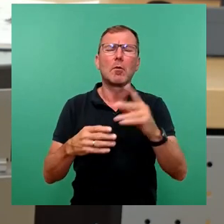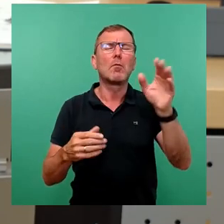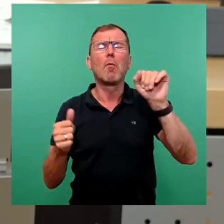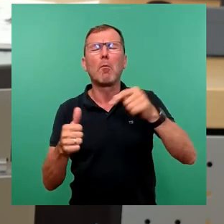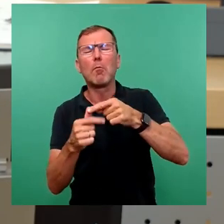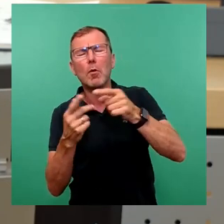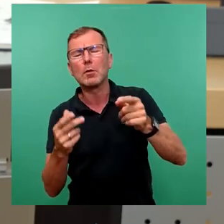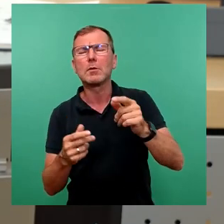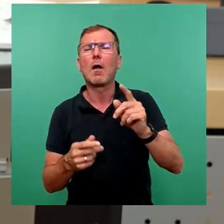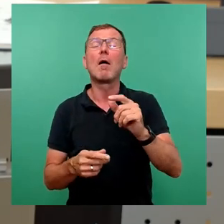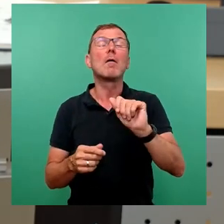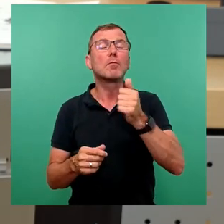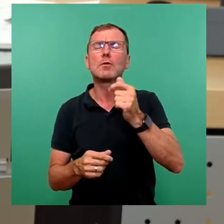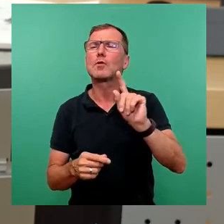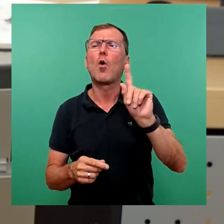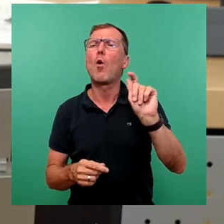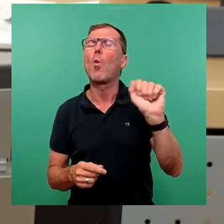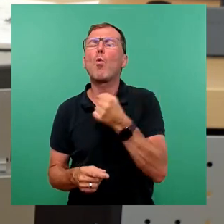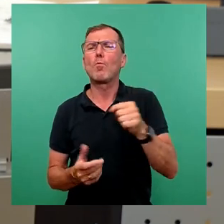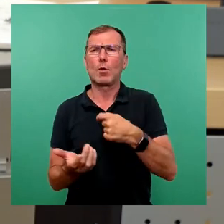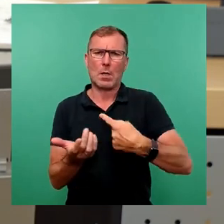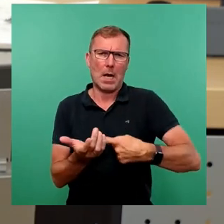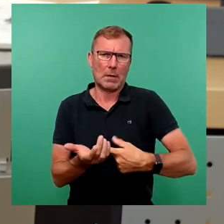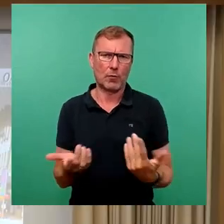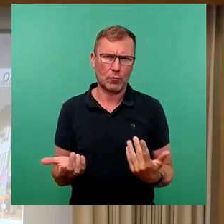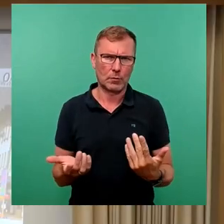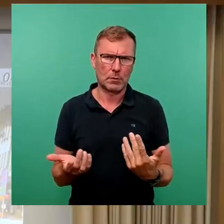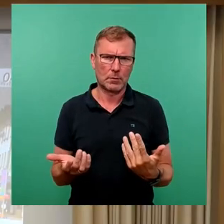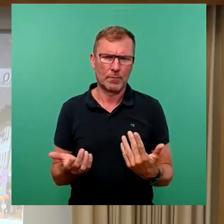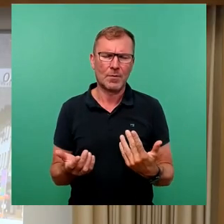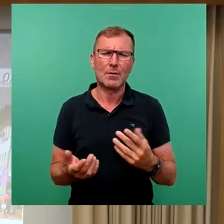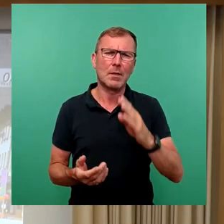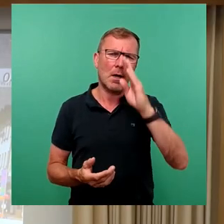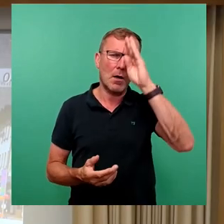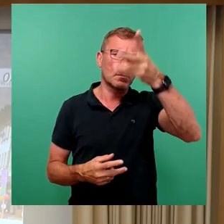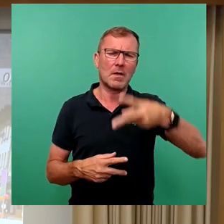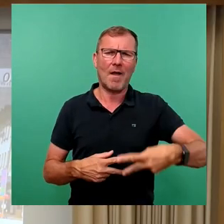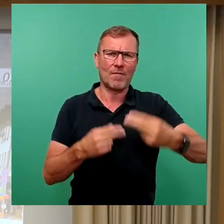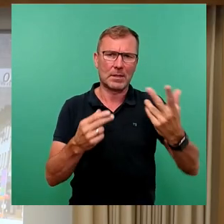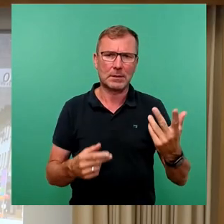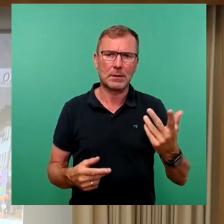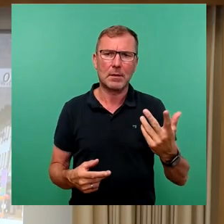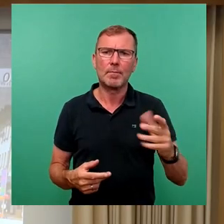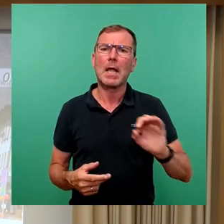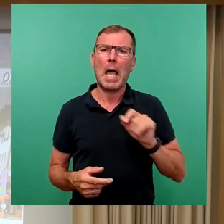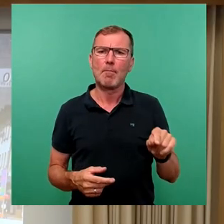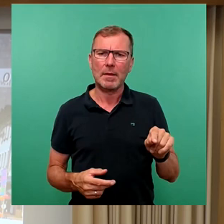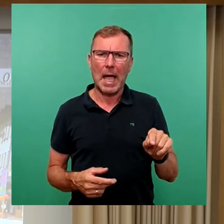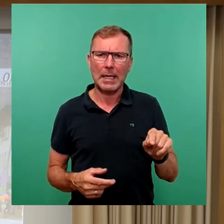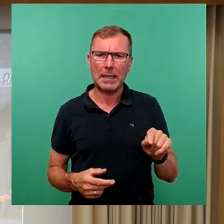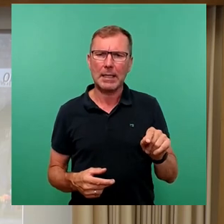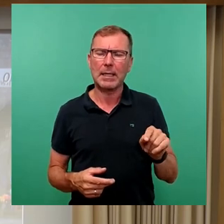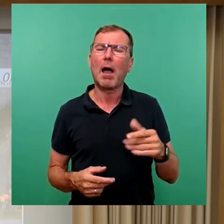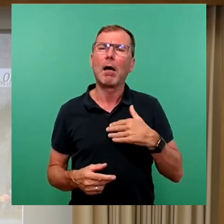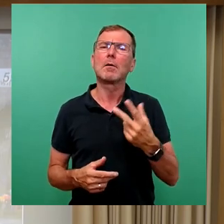und vor allem unmöglichen Anforderungen und willkürlichen Fristen. Die Partei stellte in einem 33-seitigen